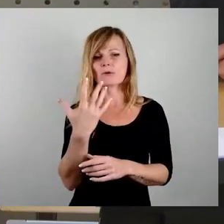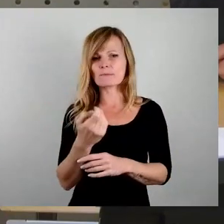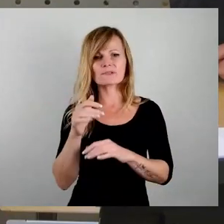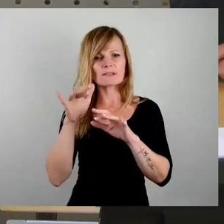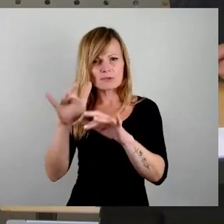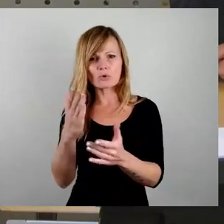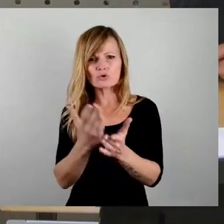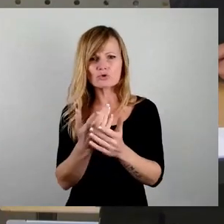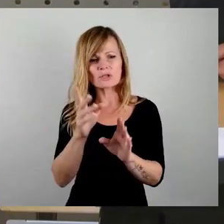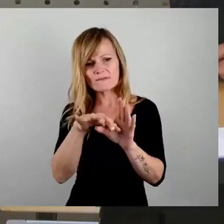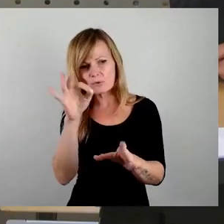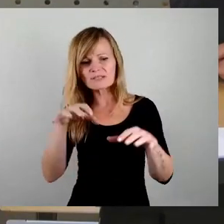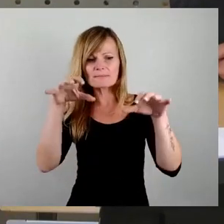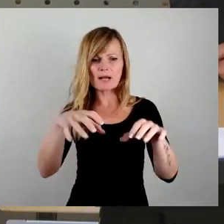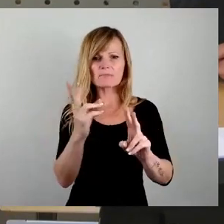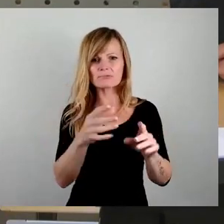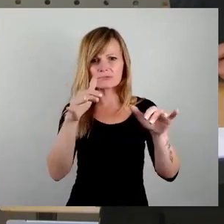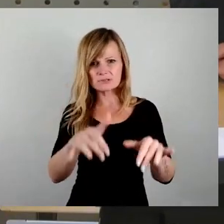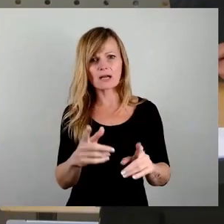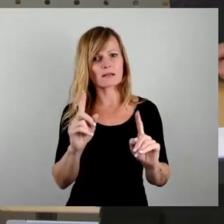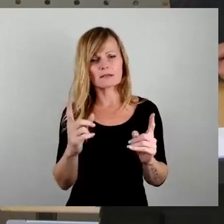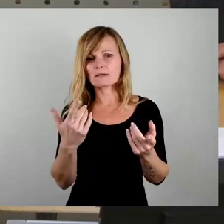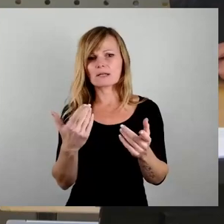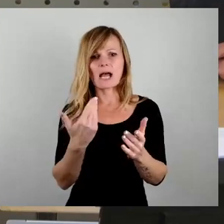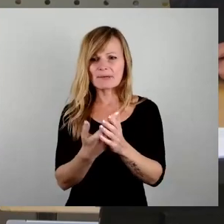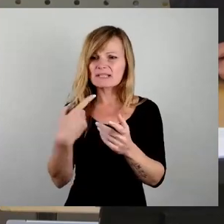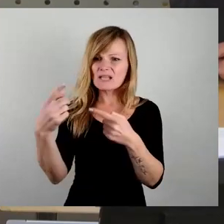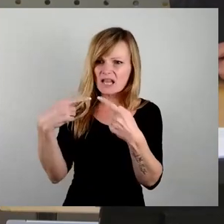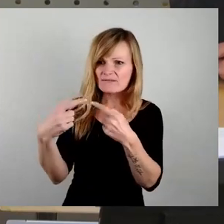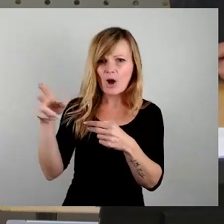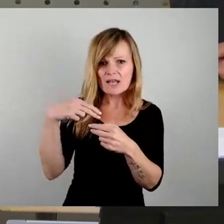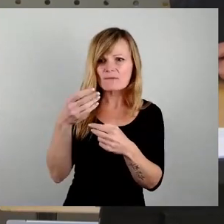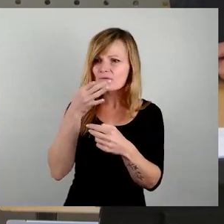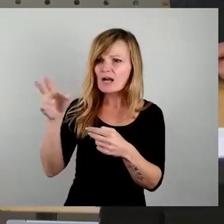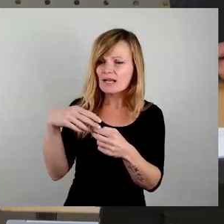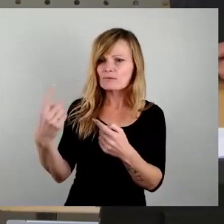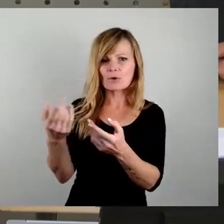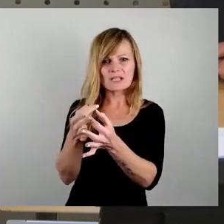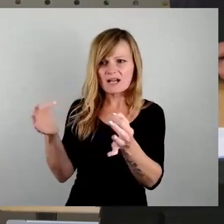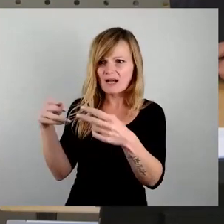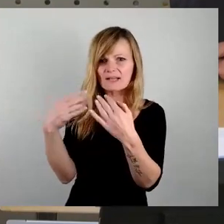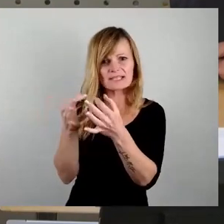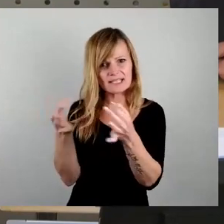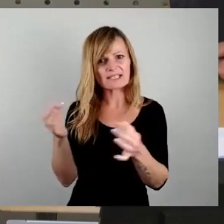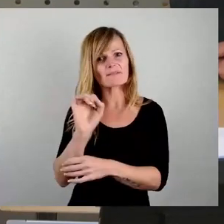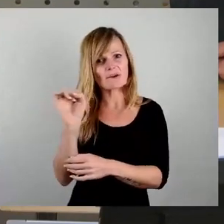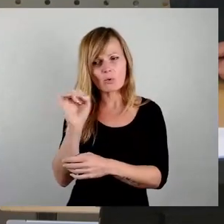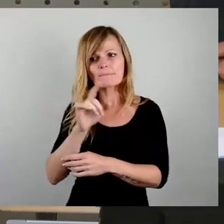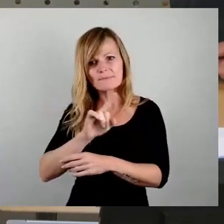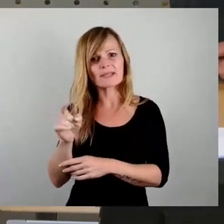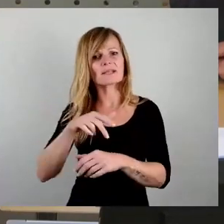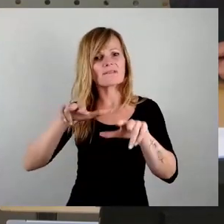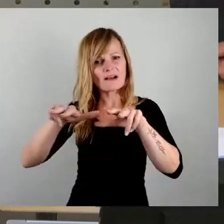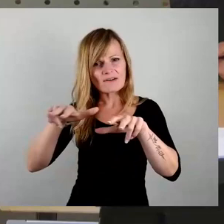liegen. okay. Diese Gegenüberstellung ist nicht gekommen. Warum nicht? Was hat die Verwaltung gehindert, mir diese simple